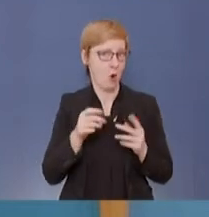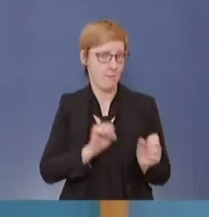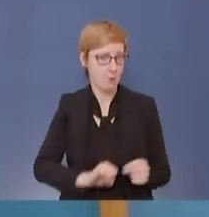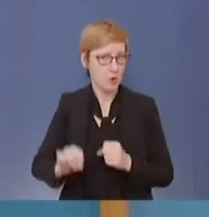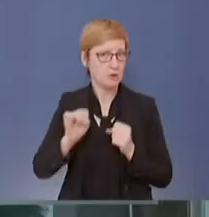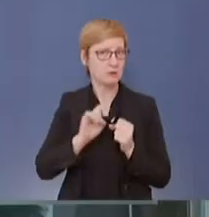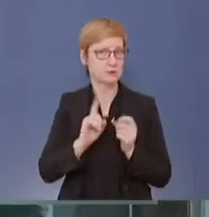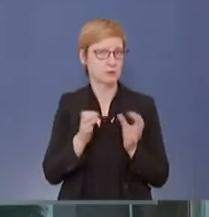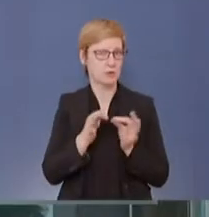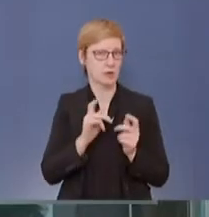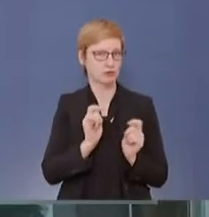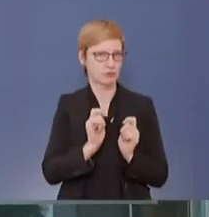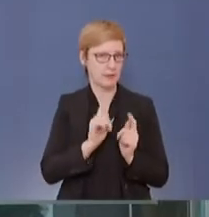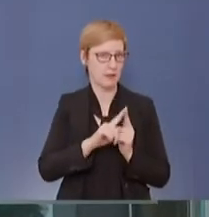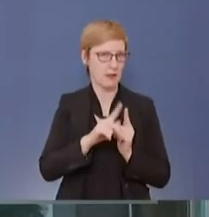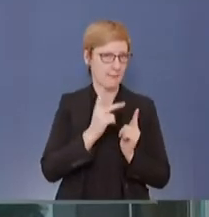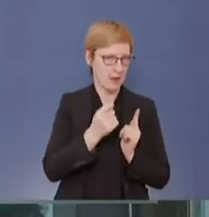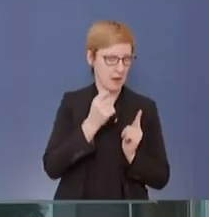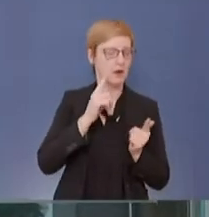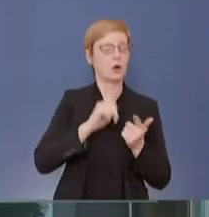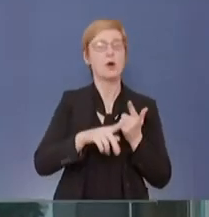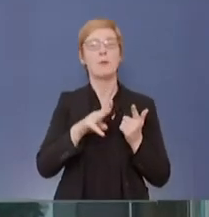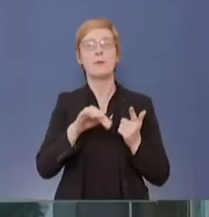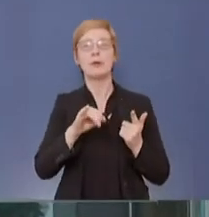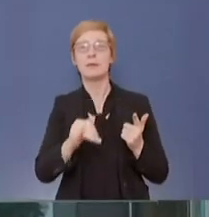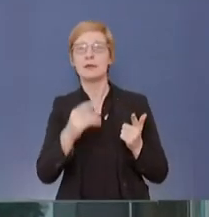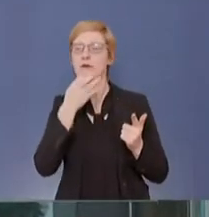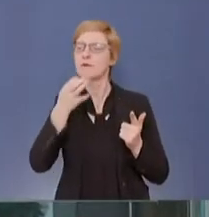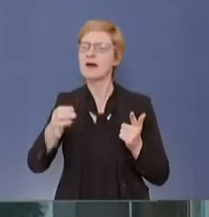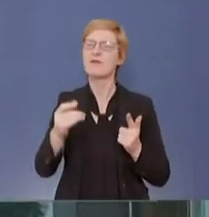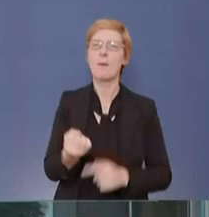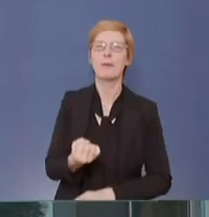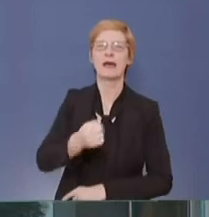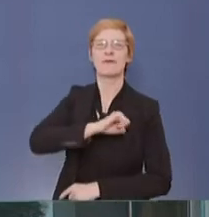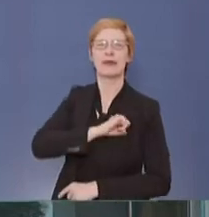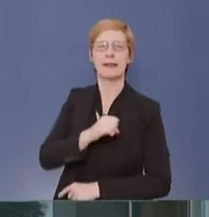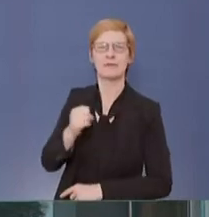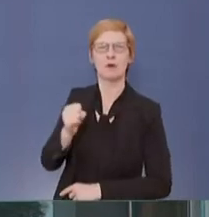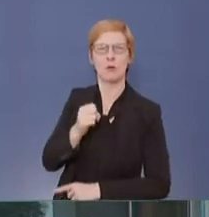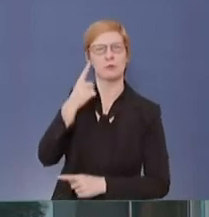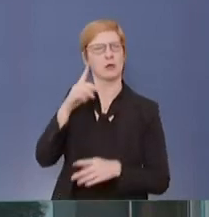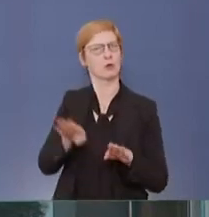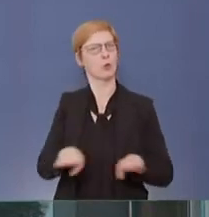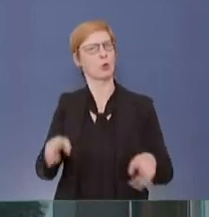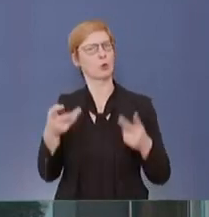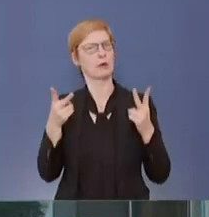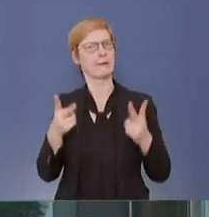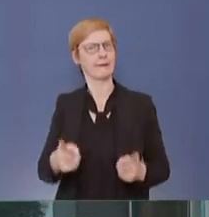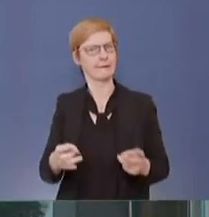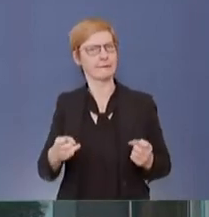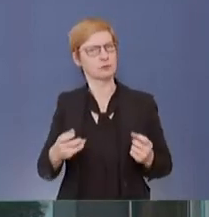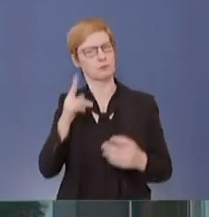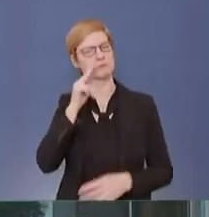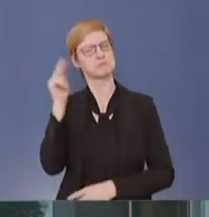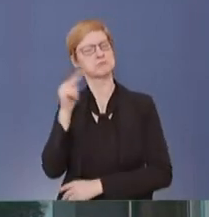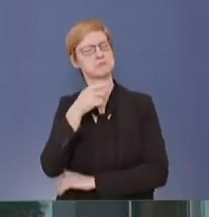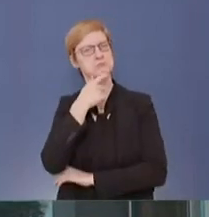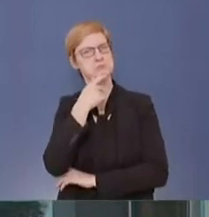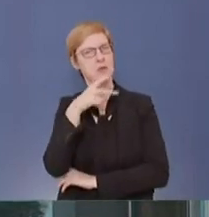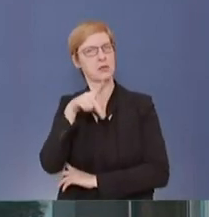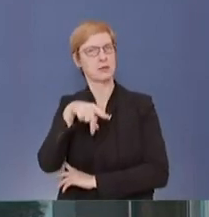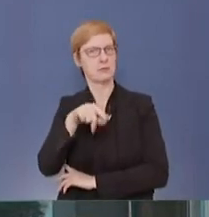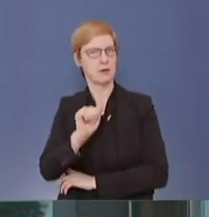Tagesspiegel. Und eine Frage an das BMI. Warum sprechen Sie von Privilegien? Geht es hier nicht um Grundrechte? Frage stellt Frau Klaasmann von der DPA.